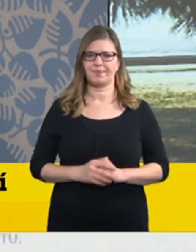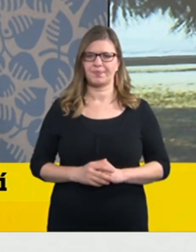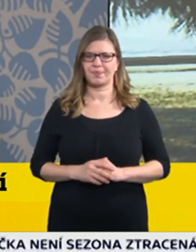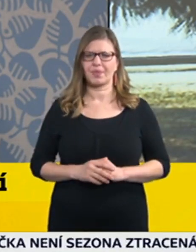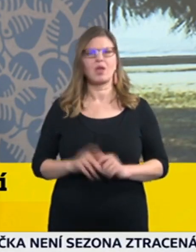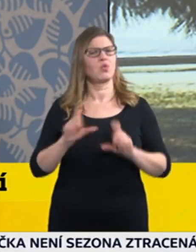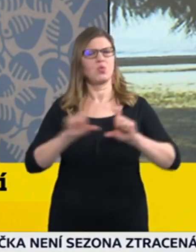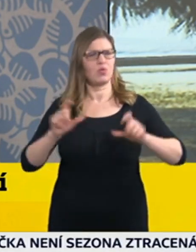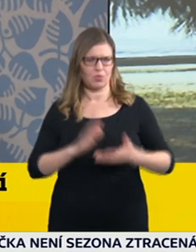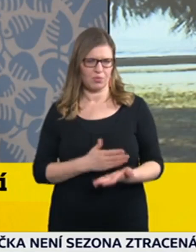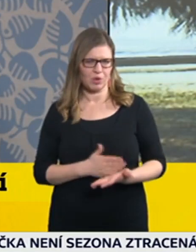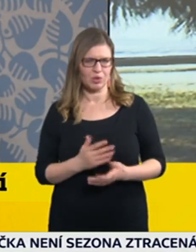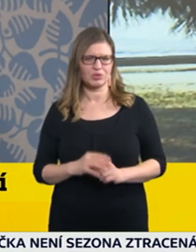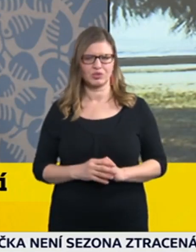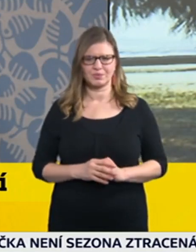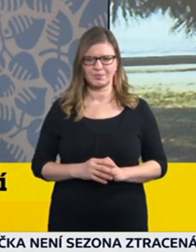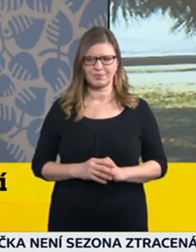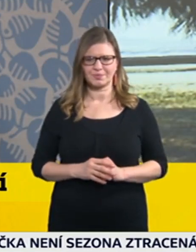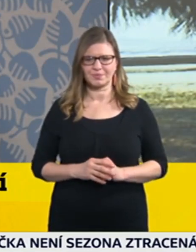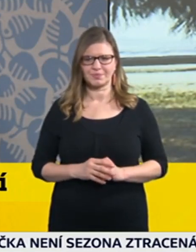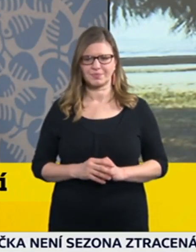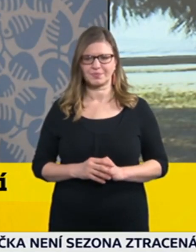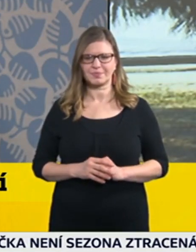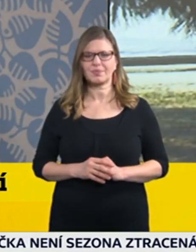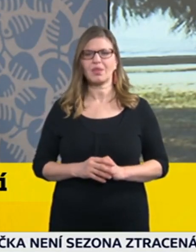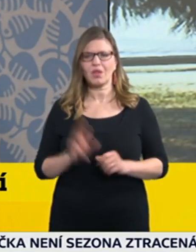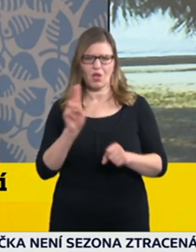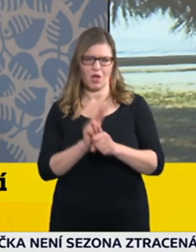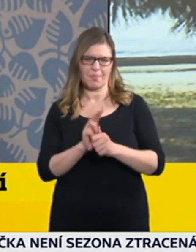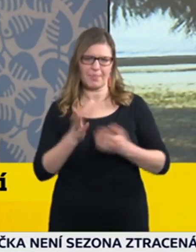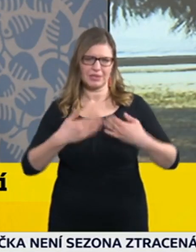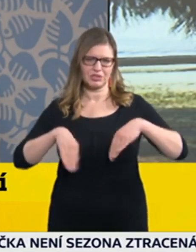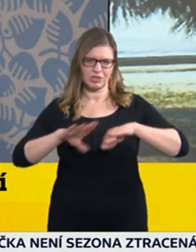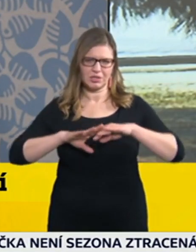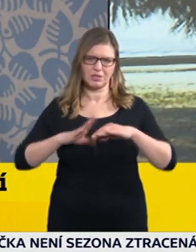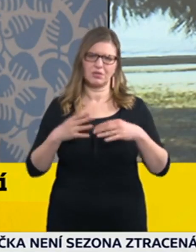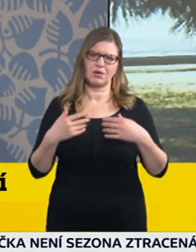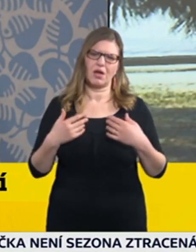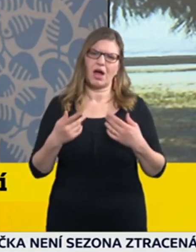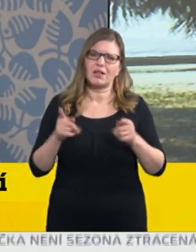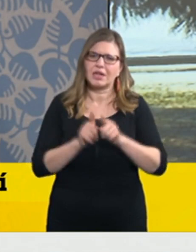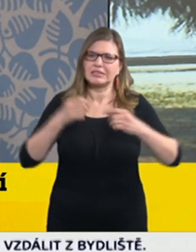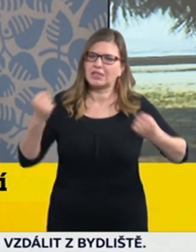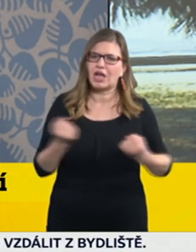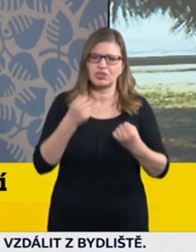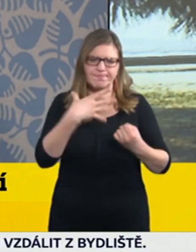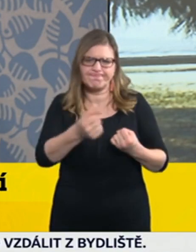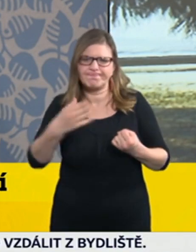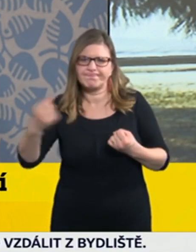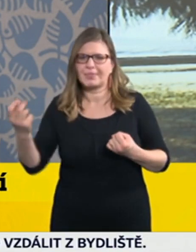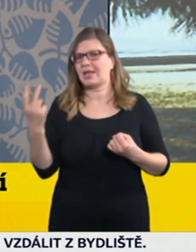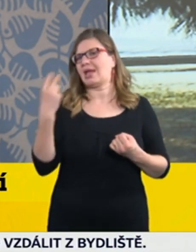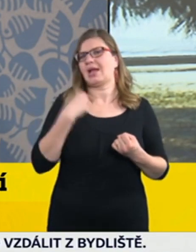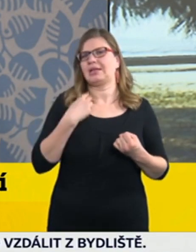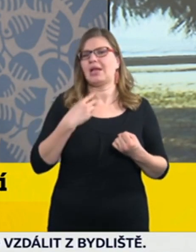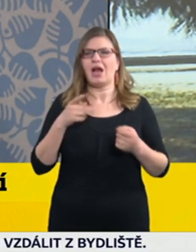právě opatření, o kterých se bavíme a naší snahy o to, abychom je společně všichni dodržovali, je, že